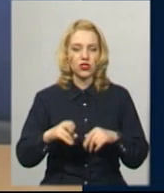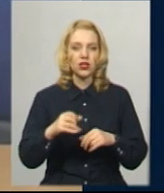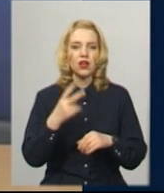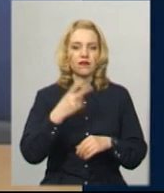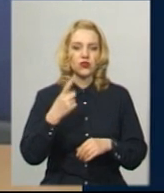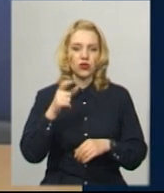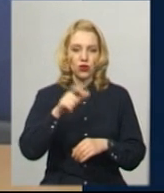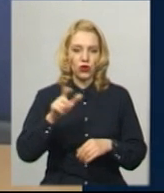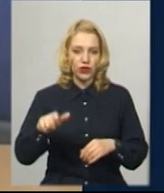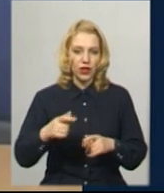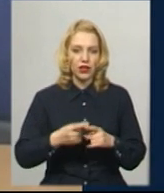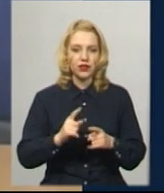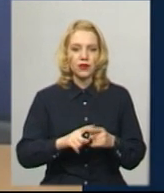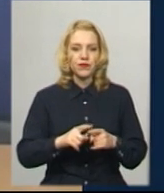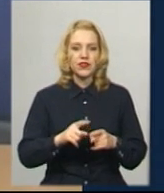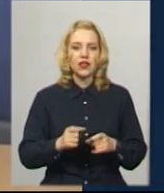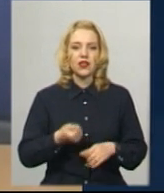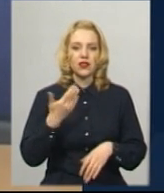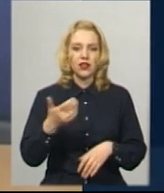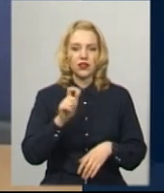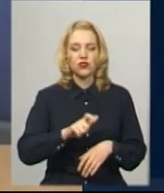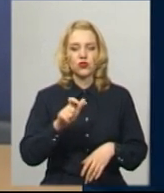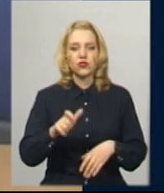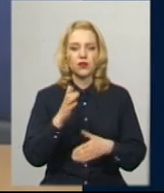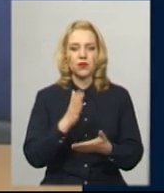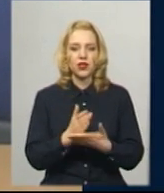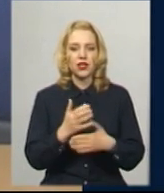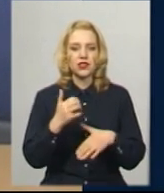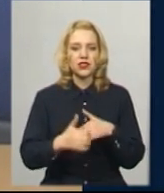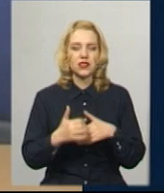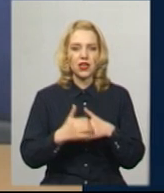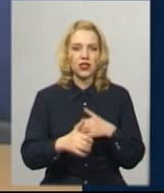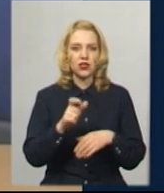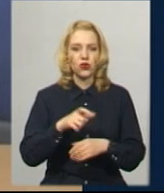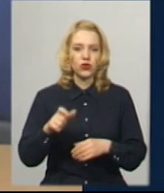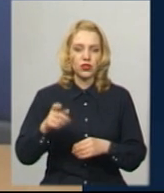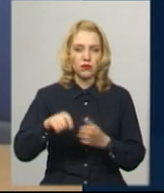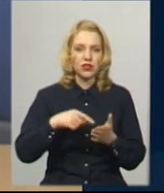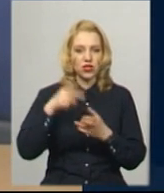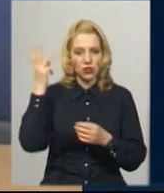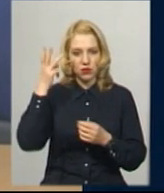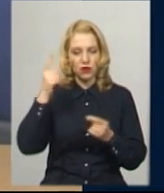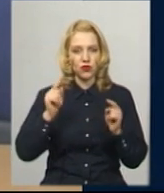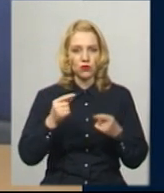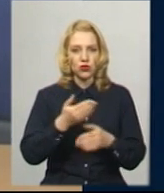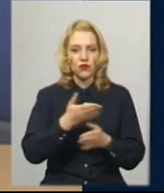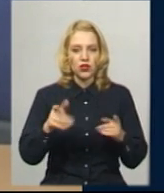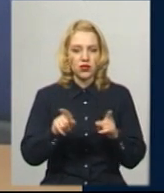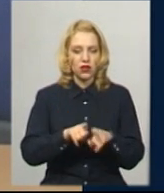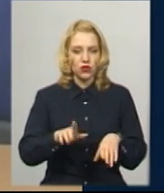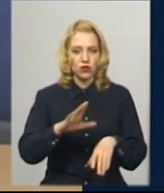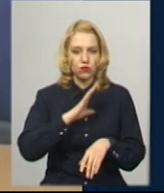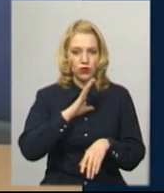Очевидно, що і певна кількість осіб є серед жителів шепетівки, тому що вони також були